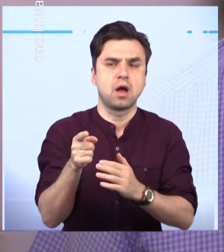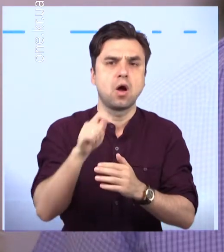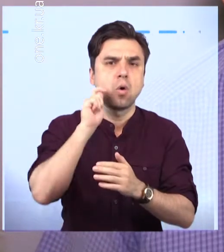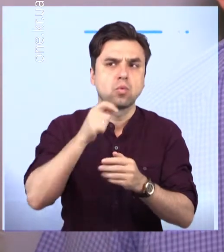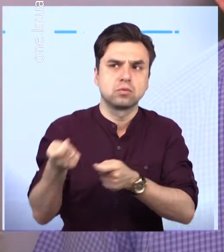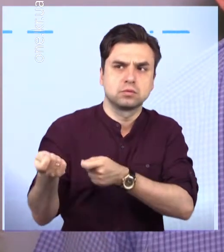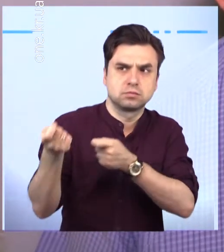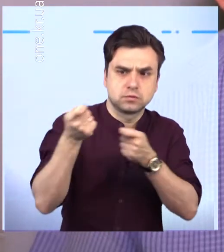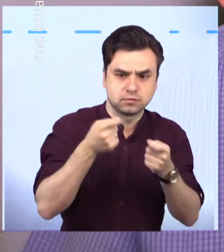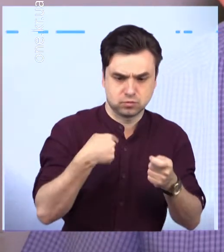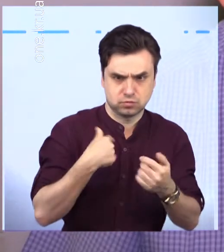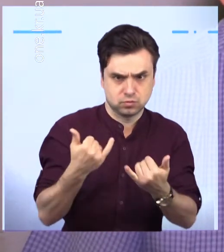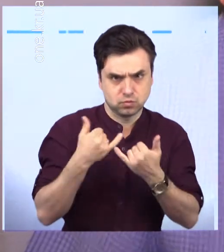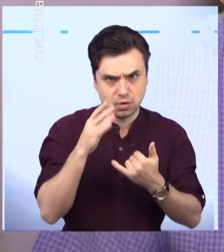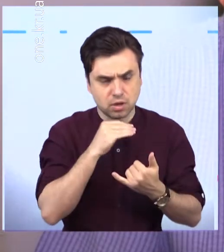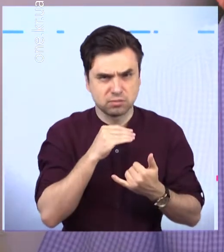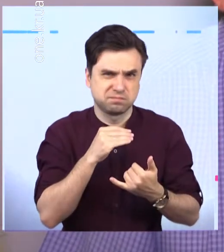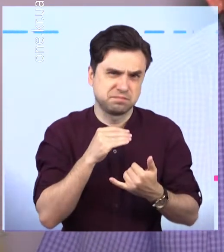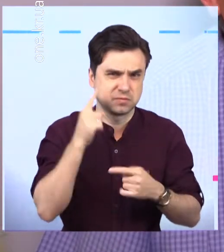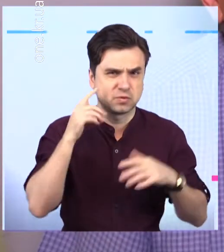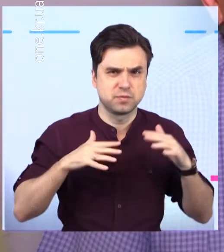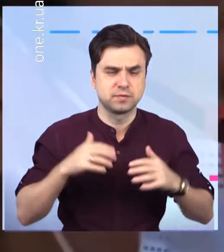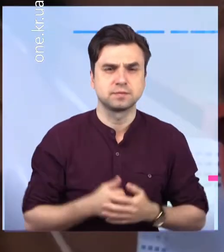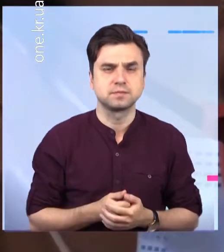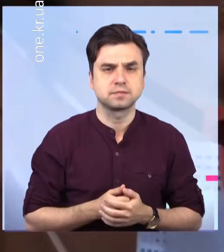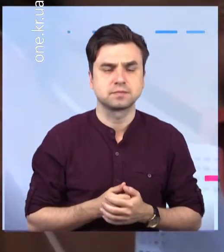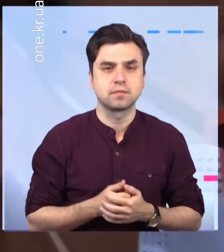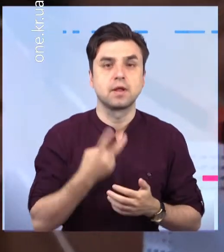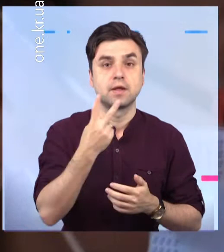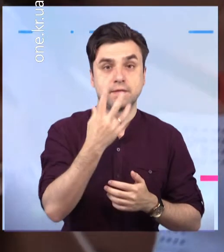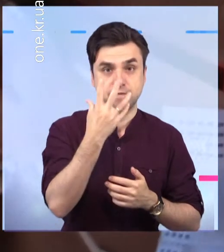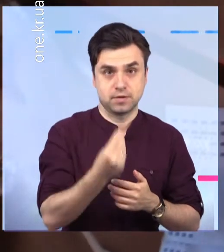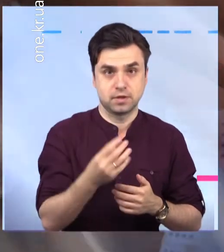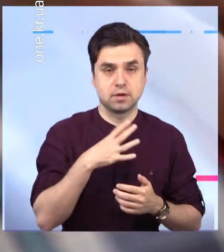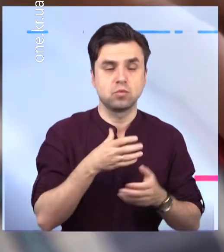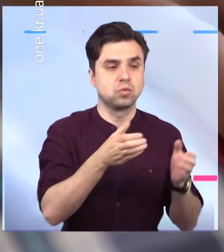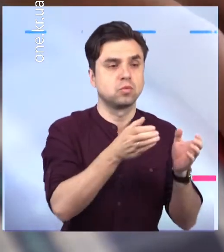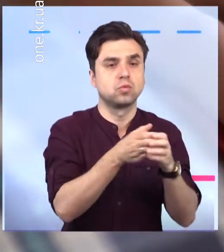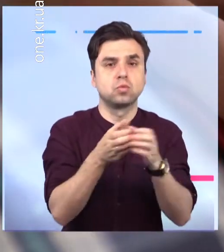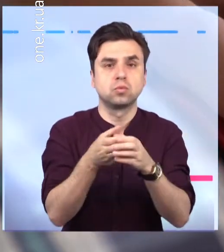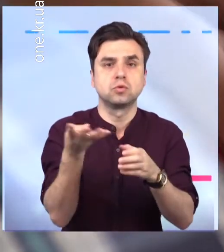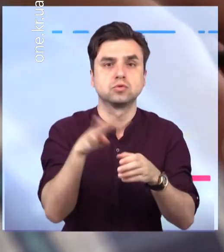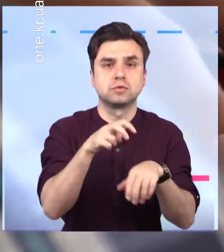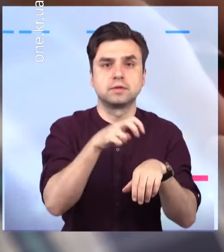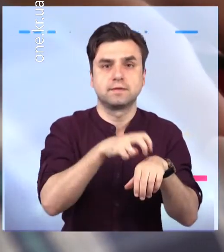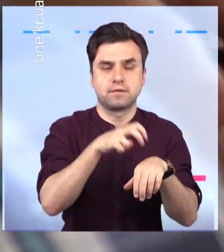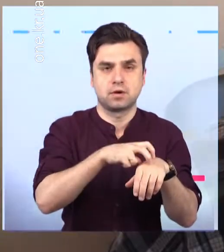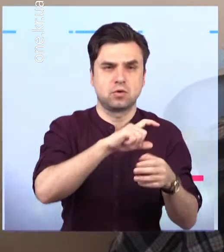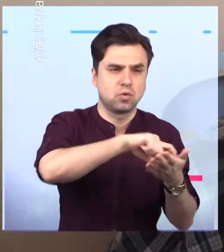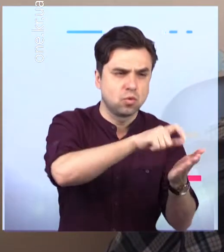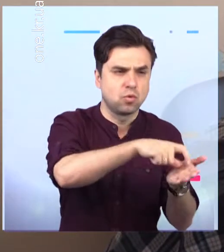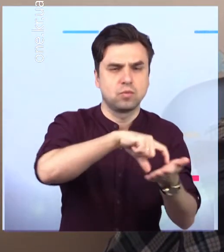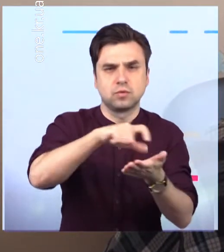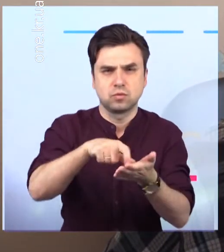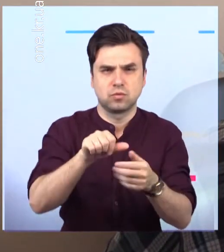Чи вона дійде до мене, допустимо, до таких, як я. Усі два дні в амбулаторії працювали чотири мобільні бригади у декількох